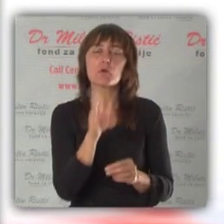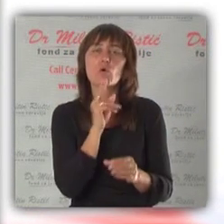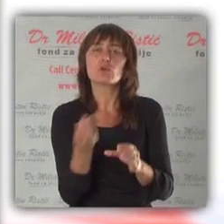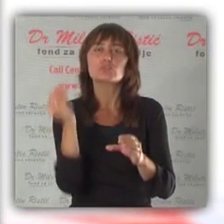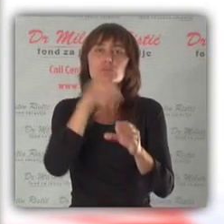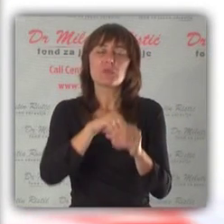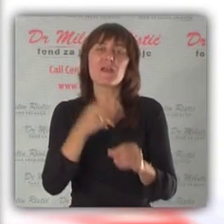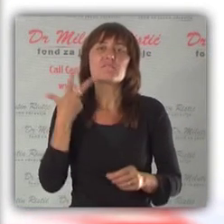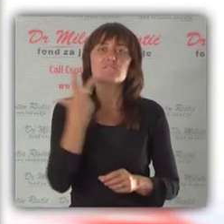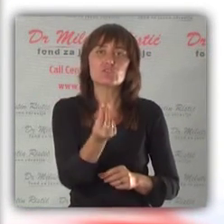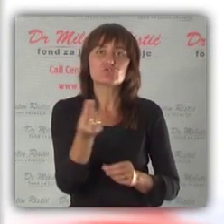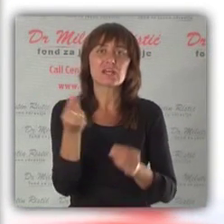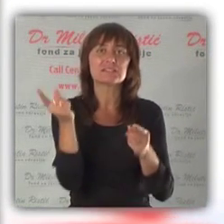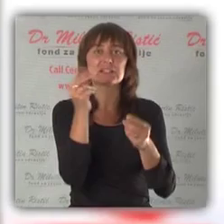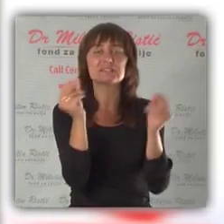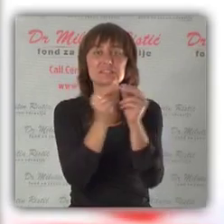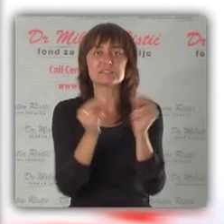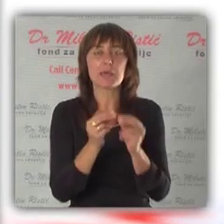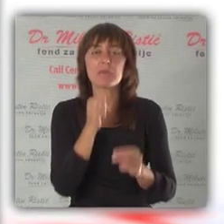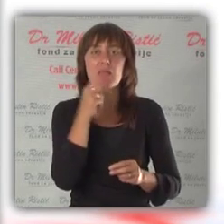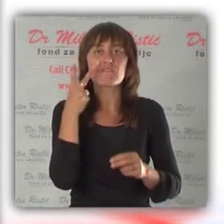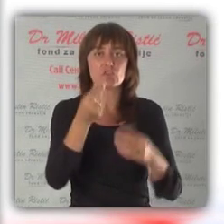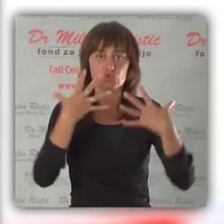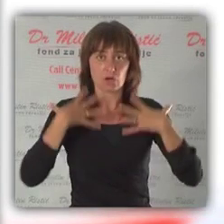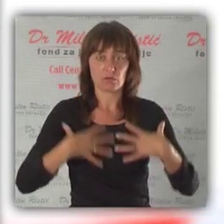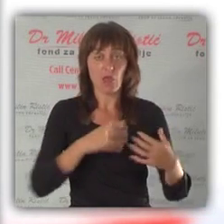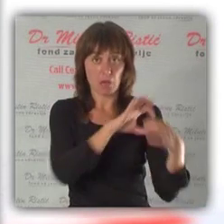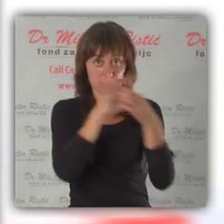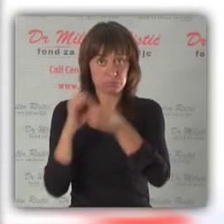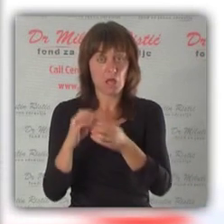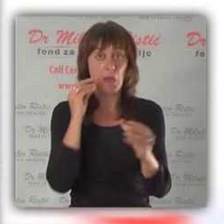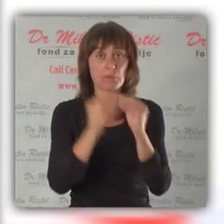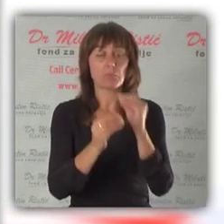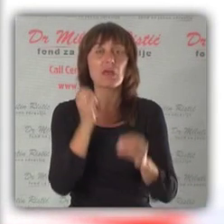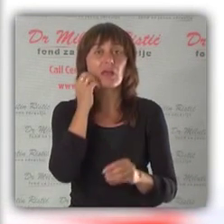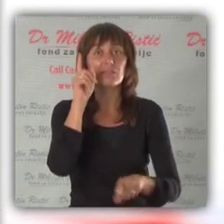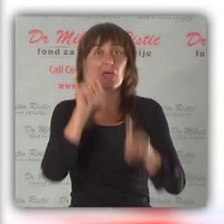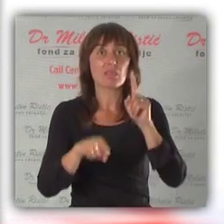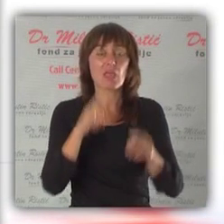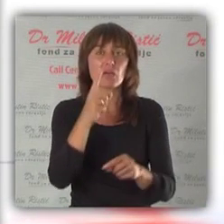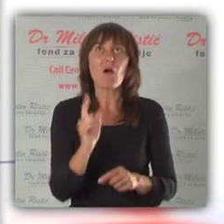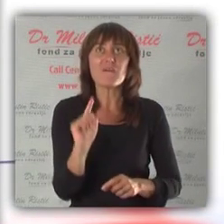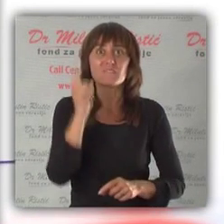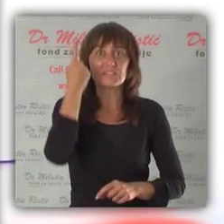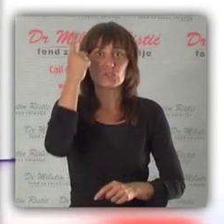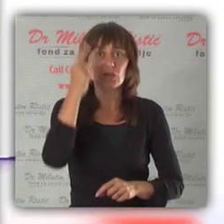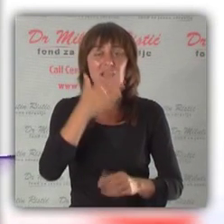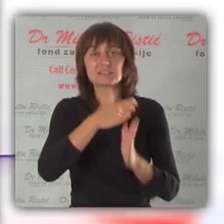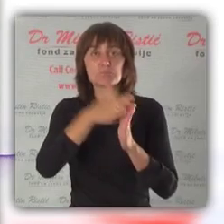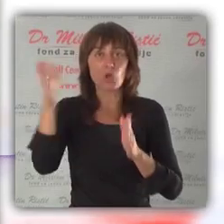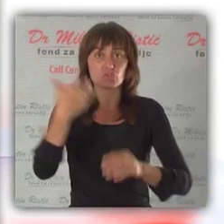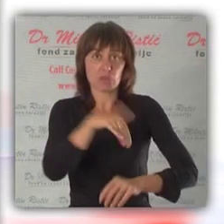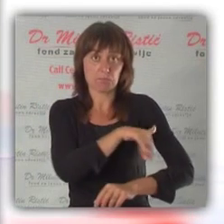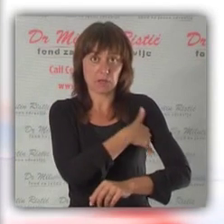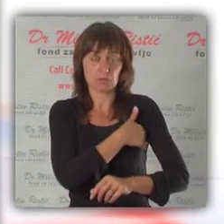složen sistem u koji su uključeni više sistema i više orkana. Najčešći problemi koji nastaju kada neko boravi u